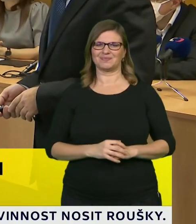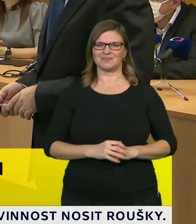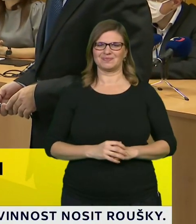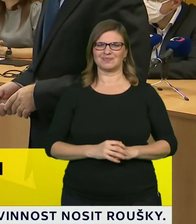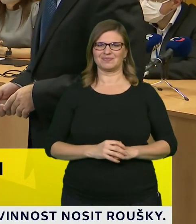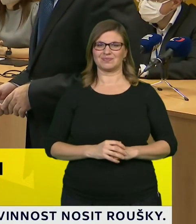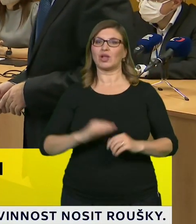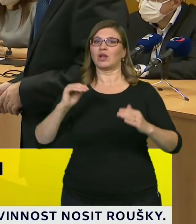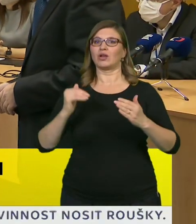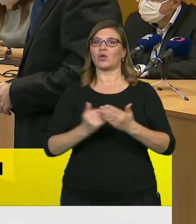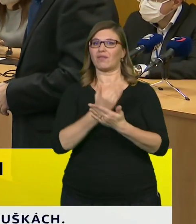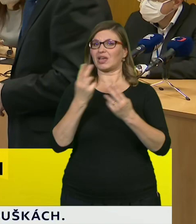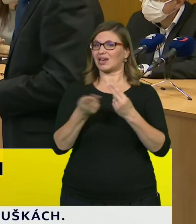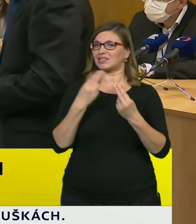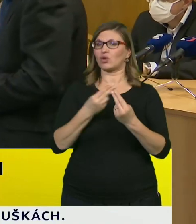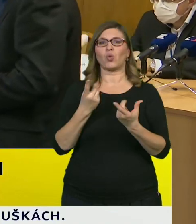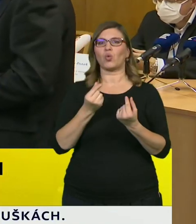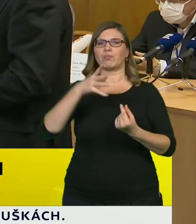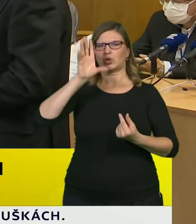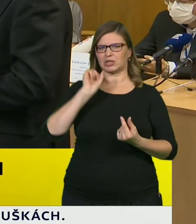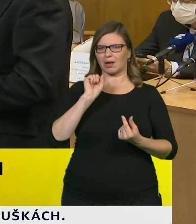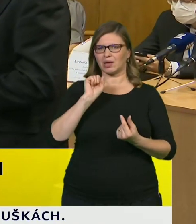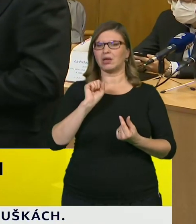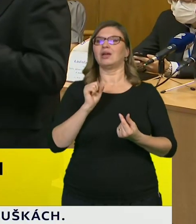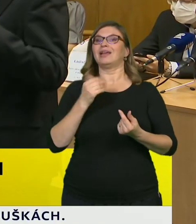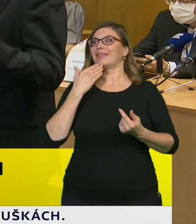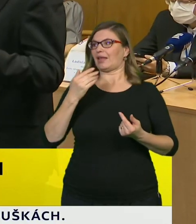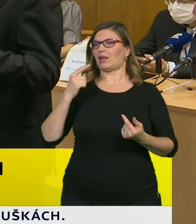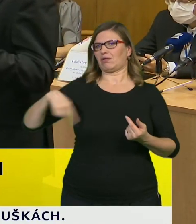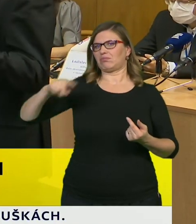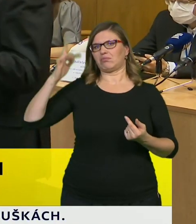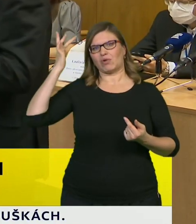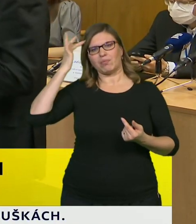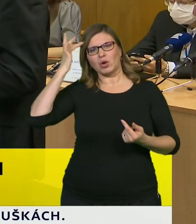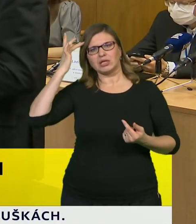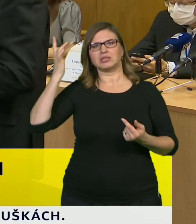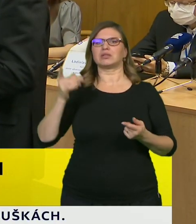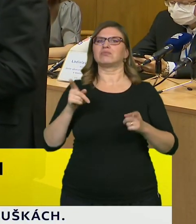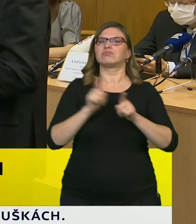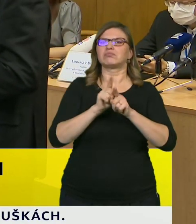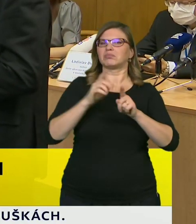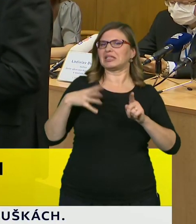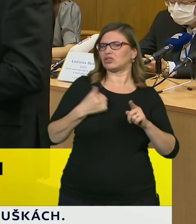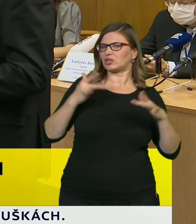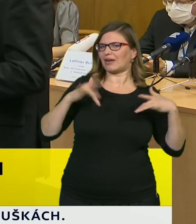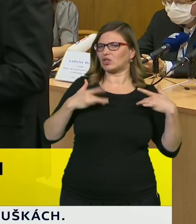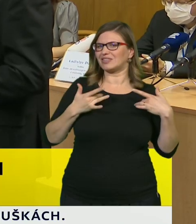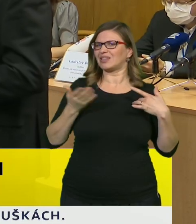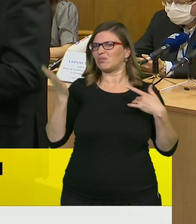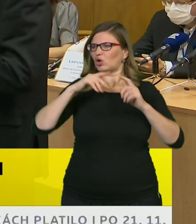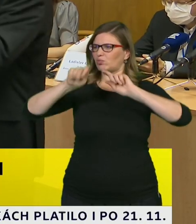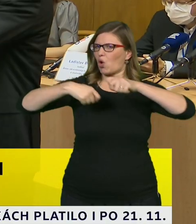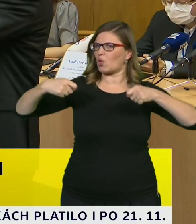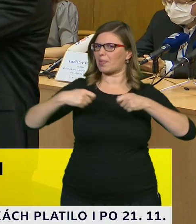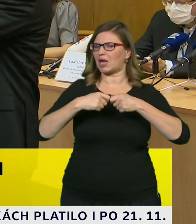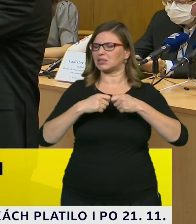Nový Index Rizika byl vyvíjen v široké spolupráci expertů jak Univerzit, tak Ministerstva zdravotnictví a UZISu